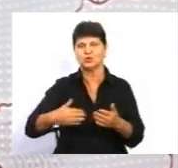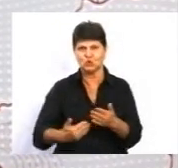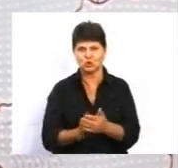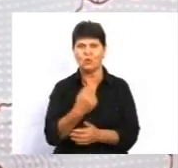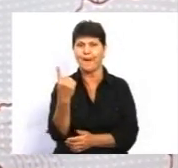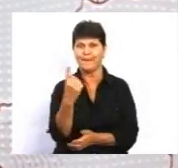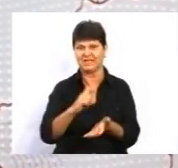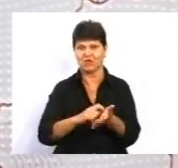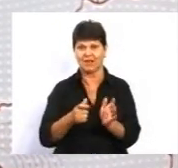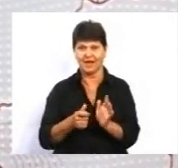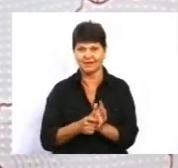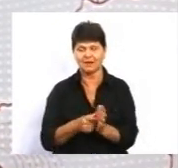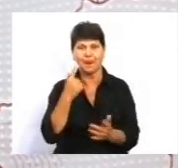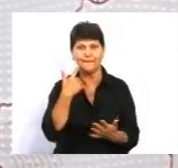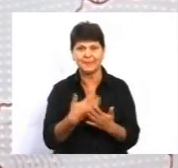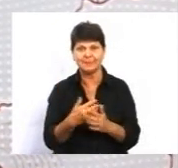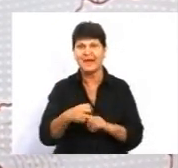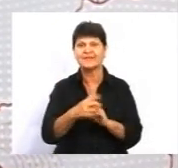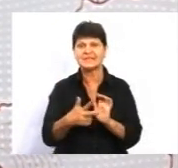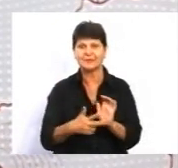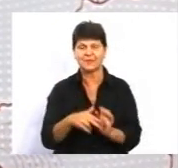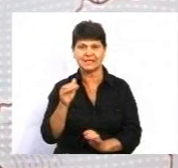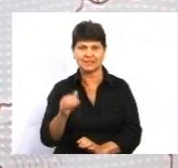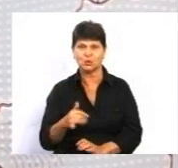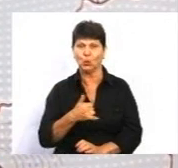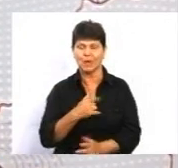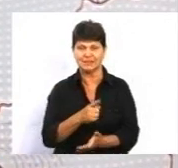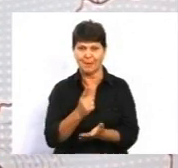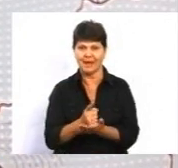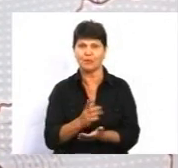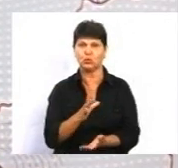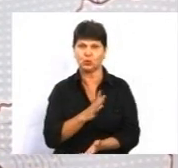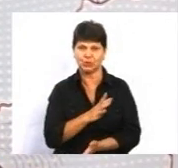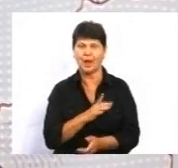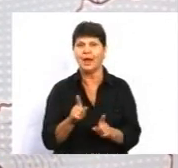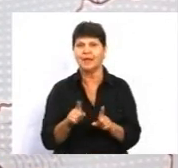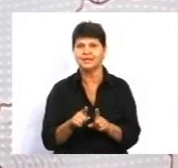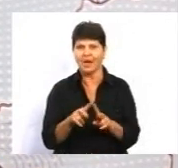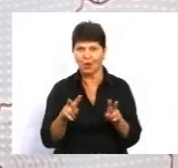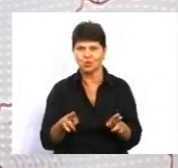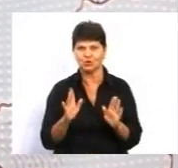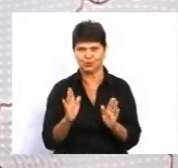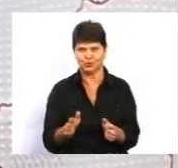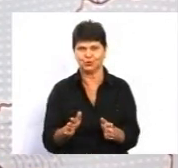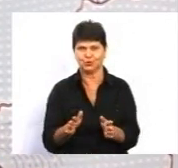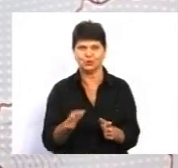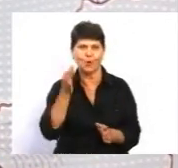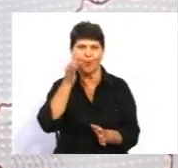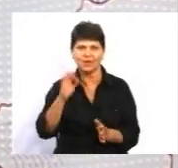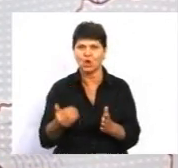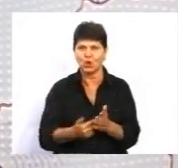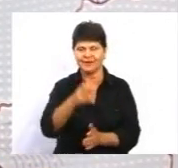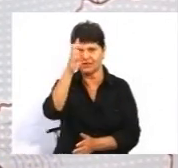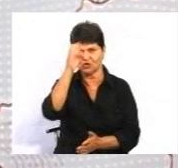першокласників, десь приблизно 18 тисяч в нас має бути. Вони також будуть опановувати новий державний